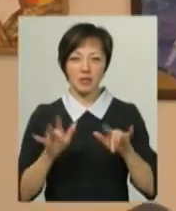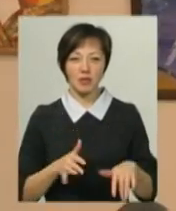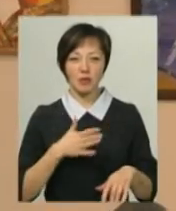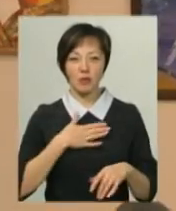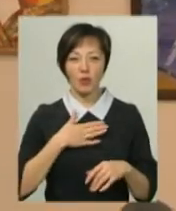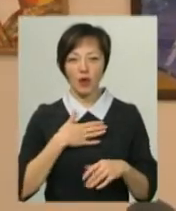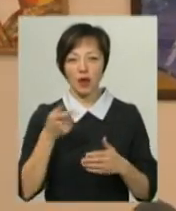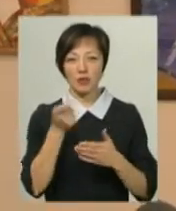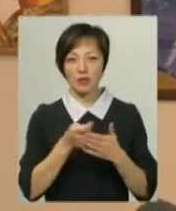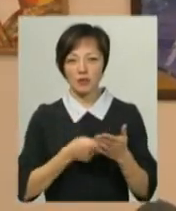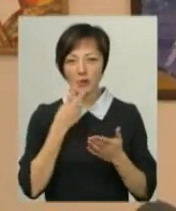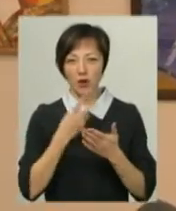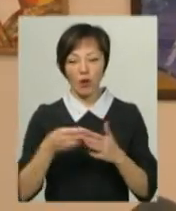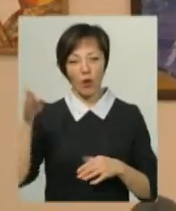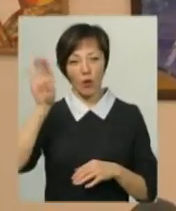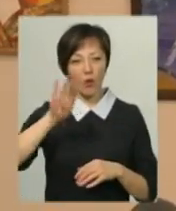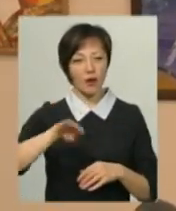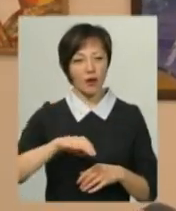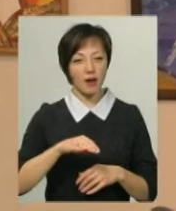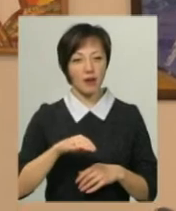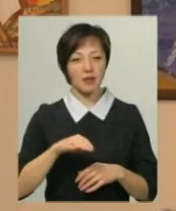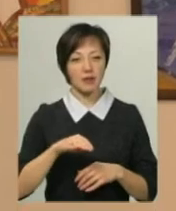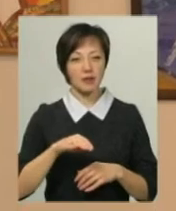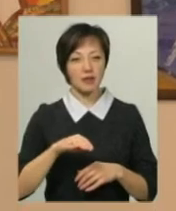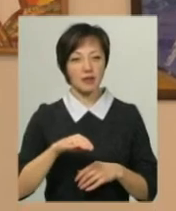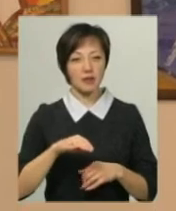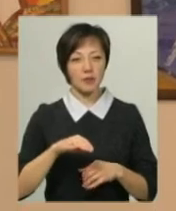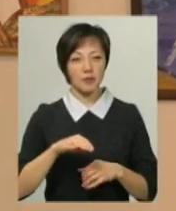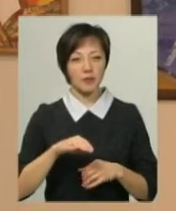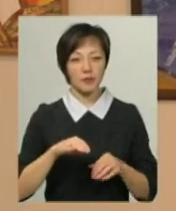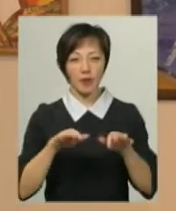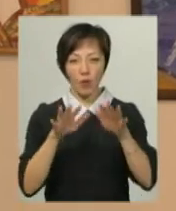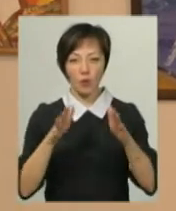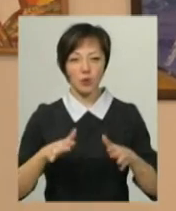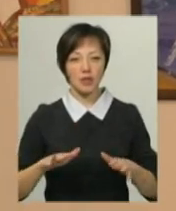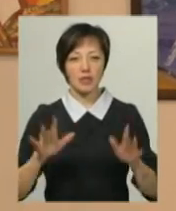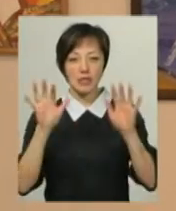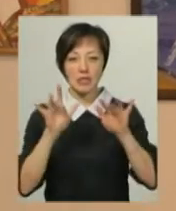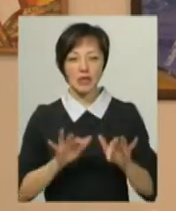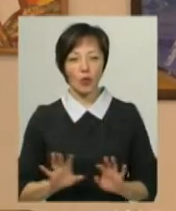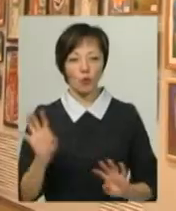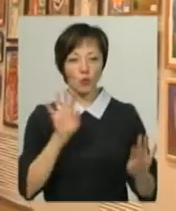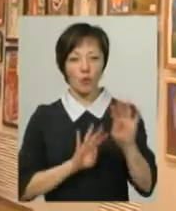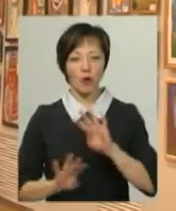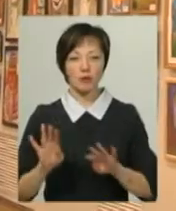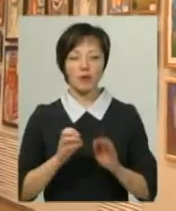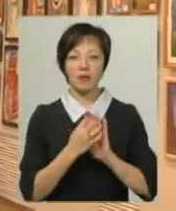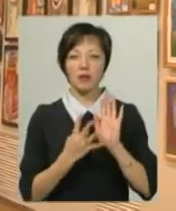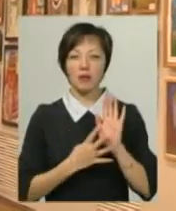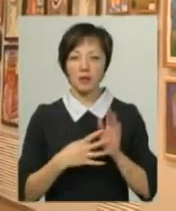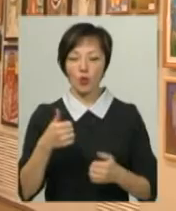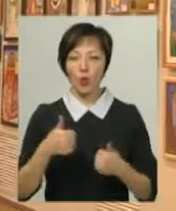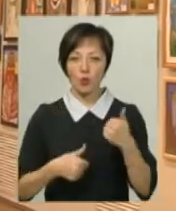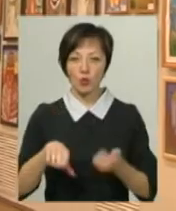моїй картині зображена гора, яка окутана снігом, туманом. На 19-й